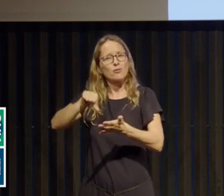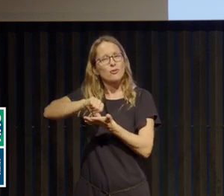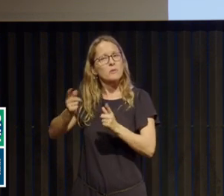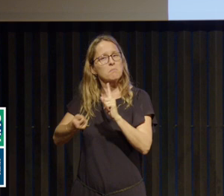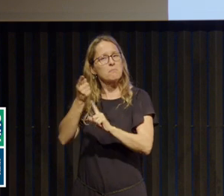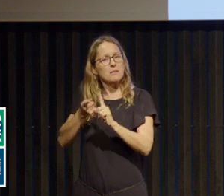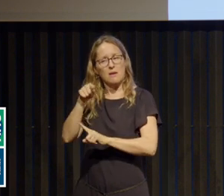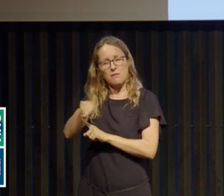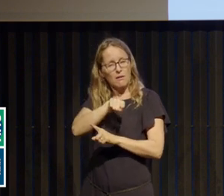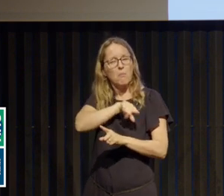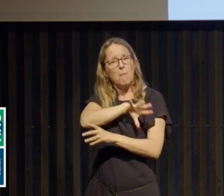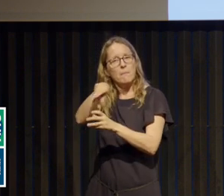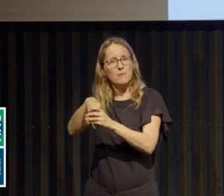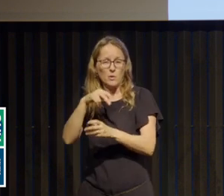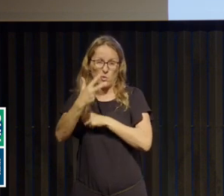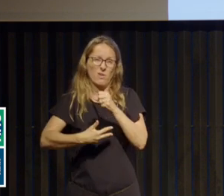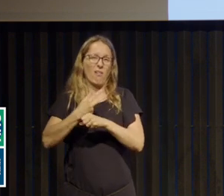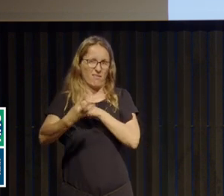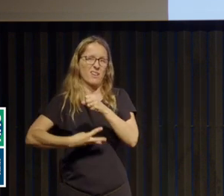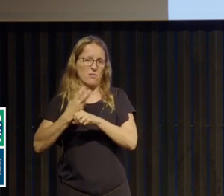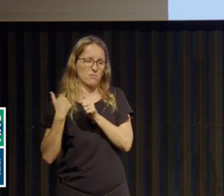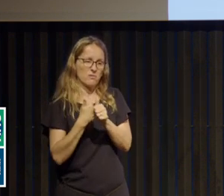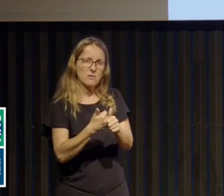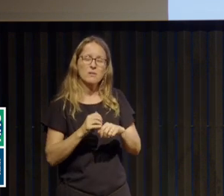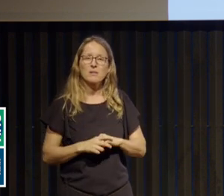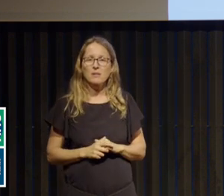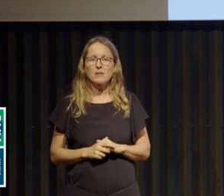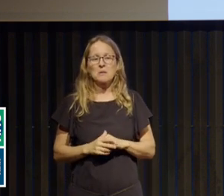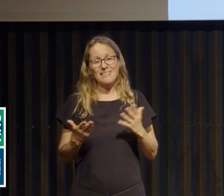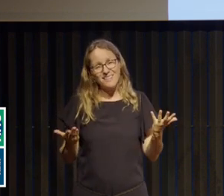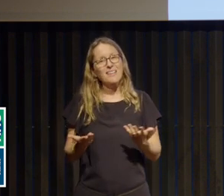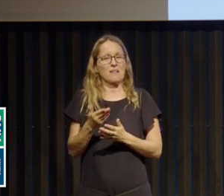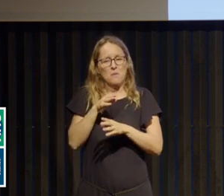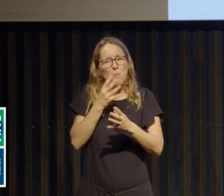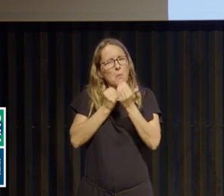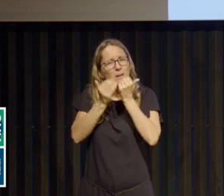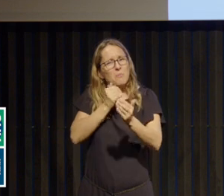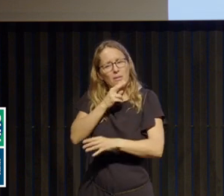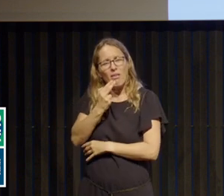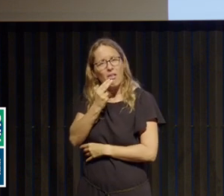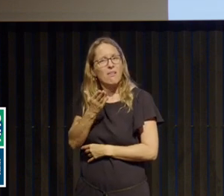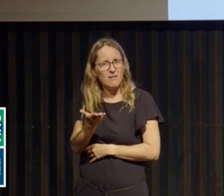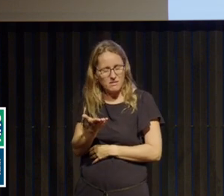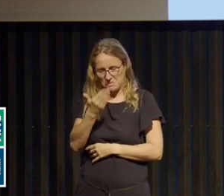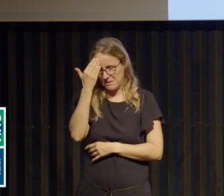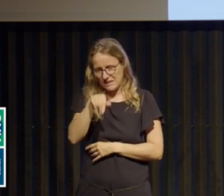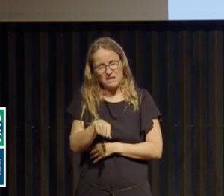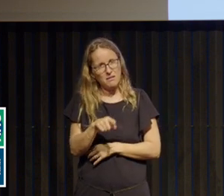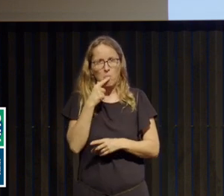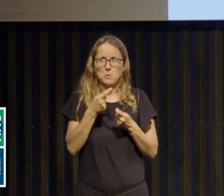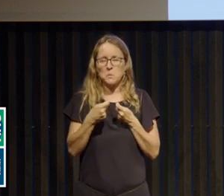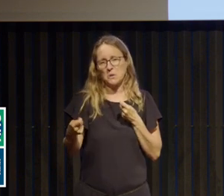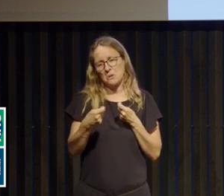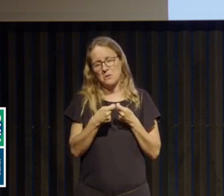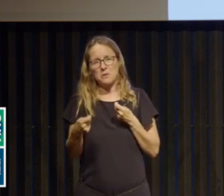c'est plutôt trois à quatre ans de suivi. et pour la boulimie, on sait que la maladie s'installe et va durer